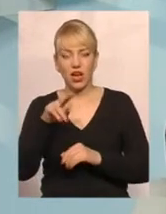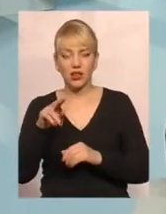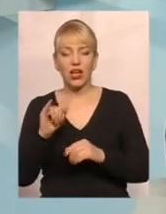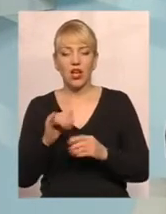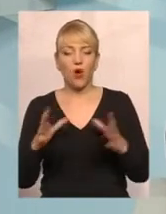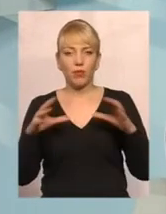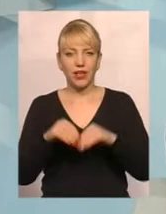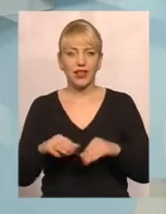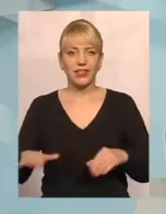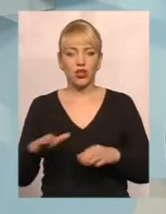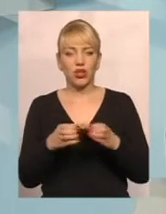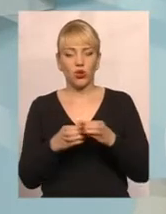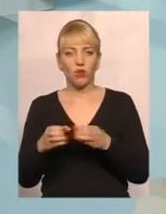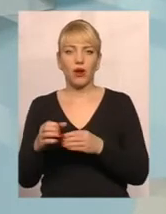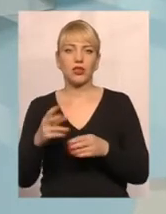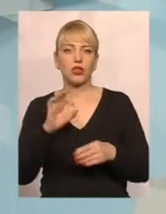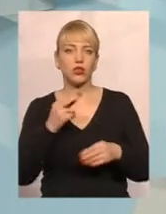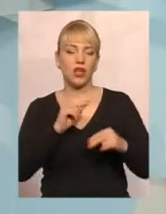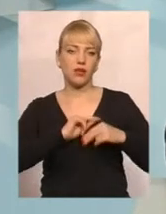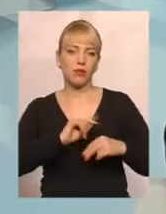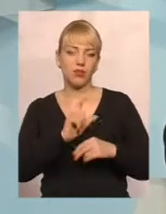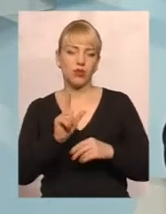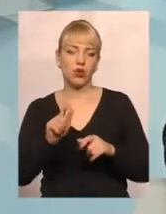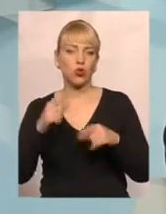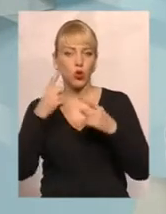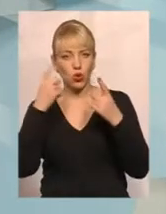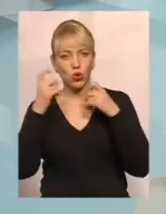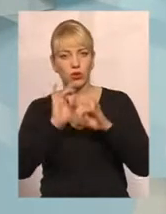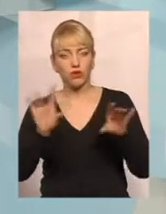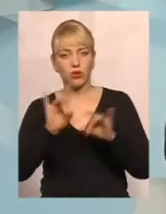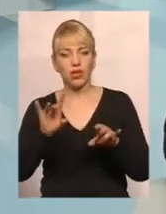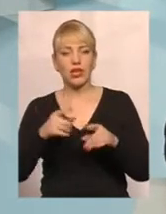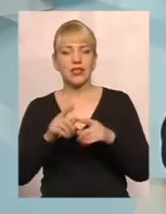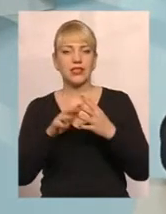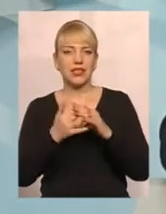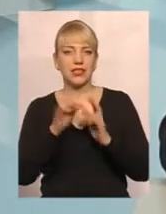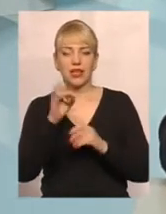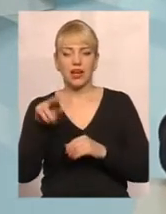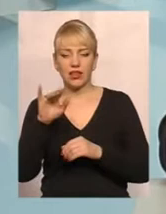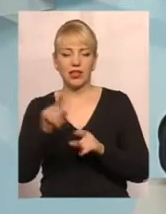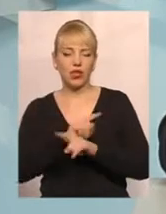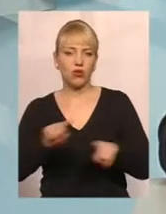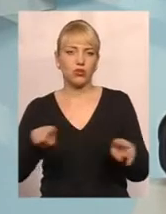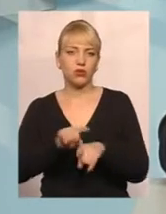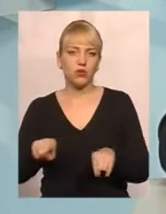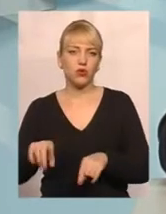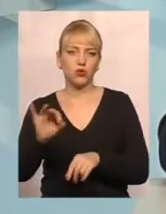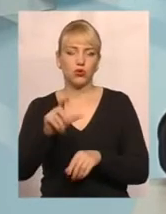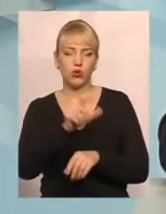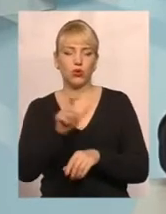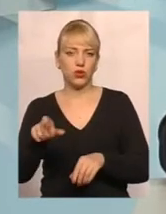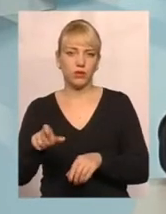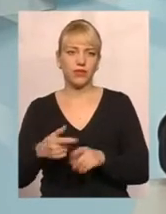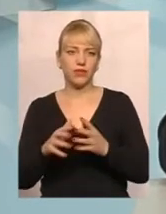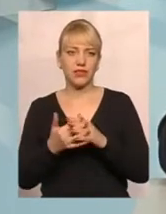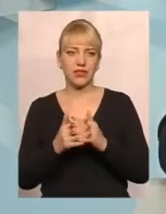територіальних громад, соціальним працівникам, які доносять цю інформацію до сільських рад і розповсюджують серед мешканців населених пунктів. В місті